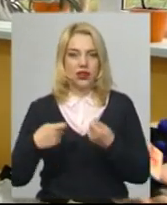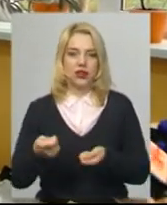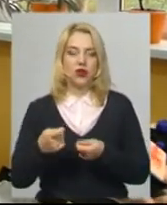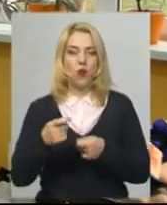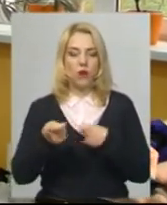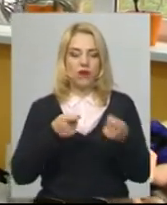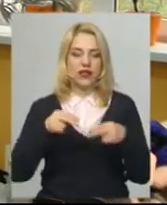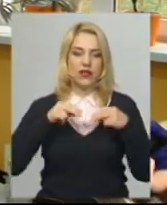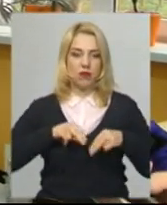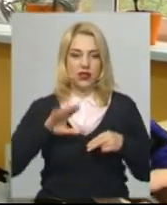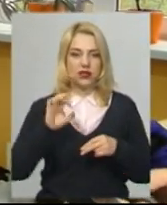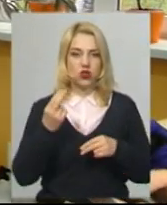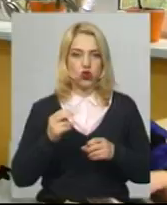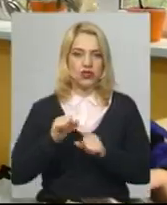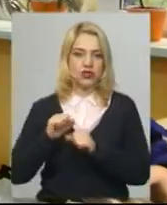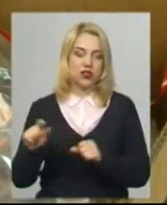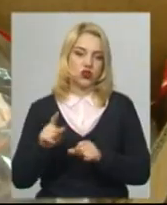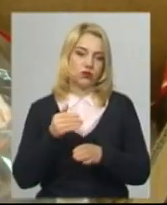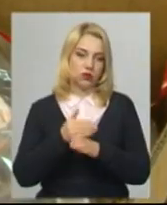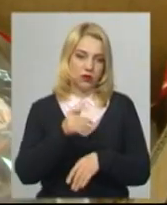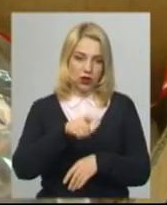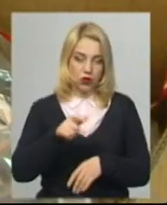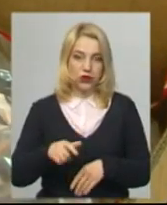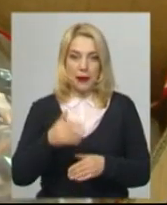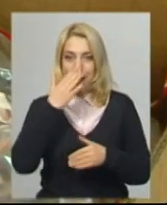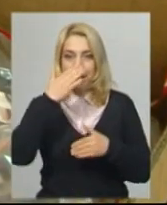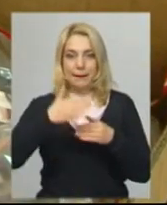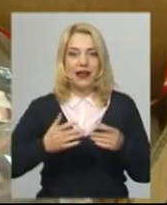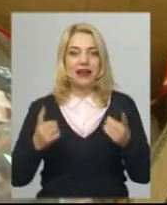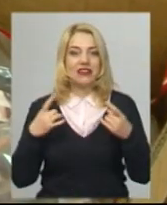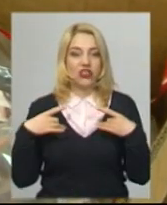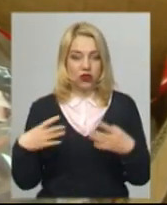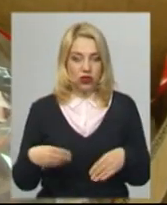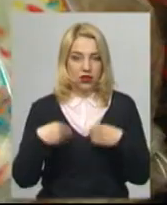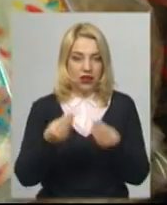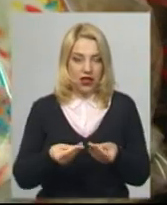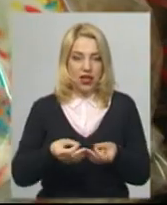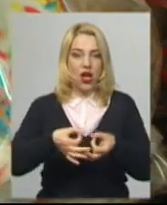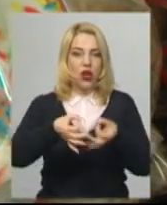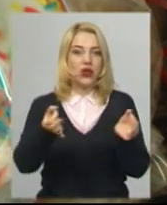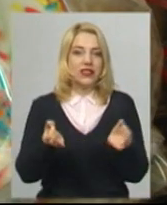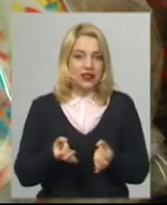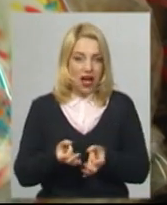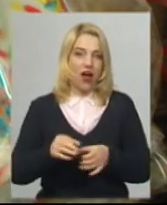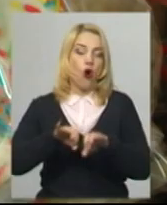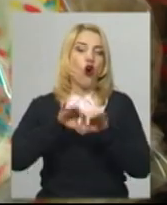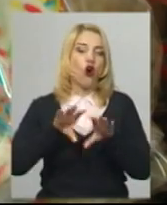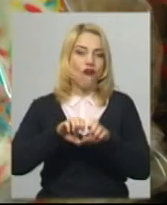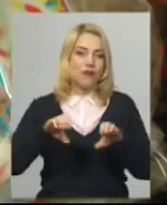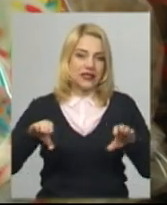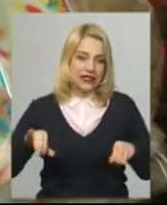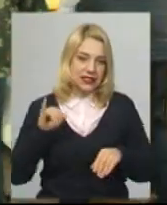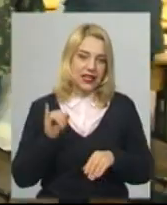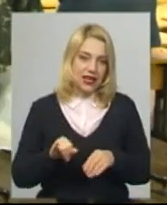населення для того, щоб допомогти людям. Перед Великодним до набору додали кільце колбаси та паску. Їх безкоштовно надали підприємці